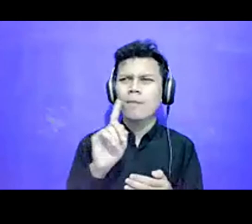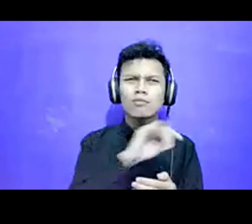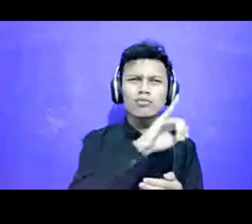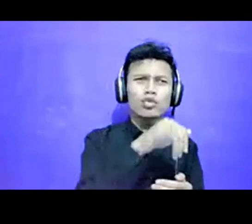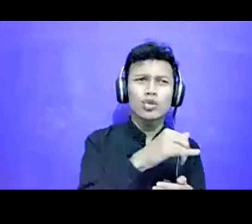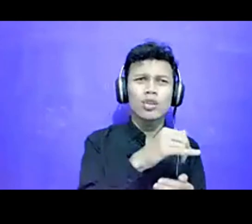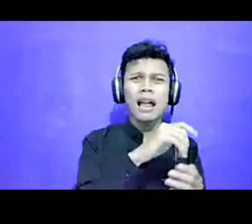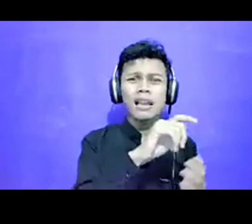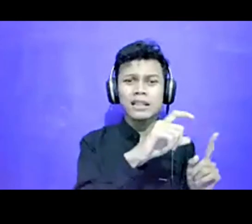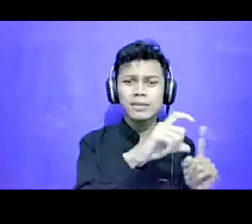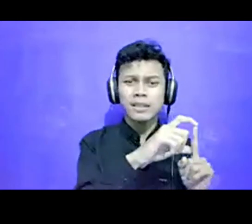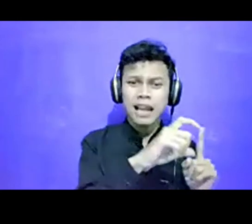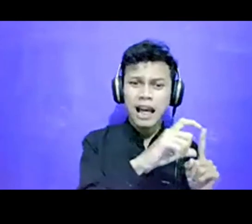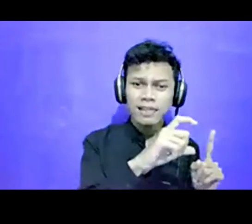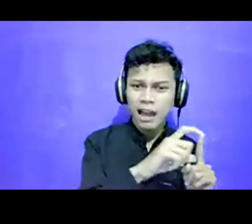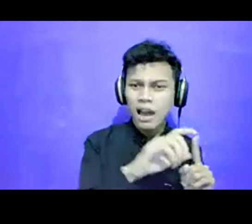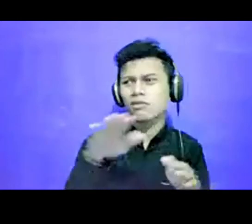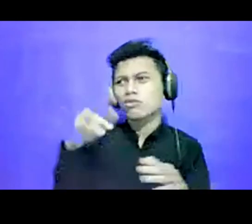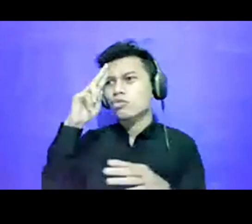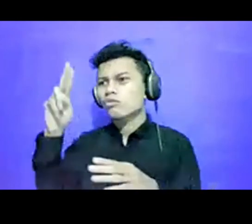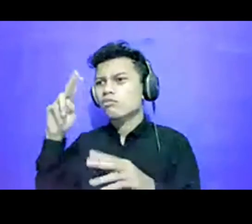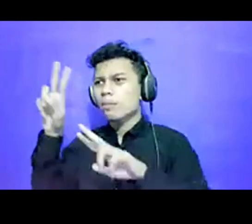riset untuk penelitian ilmiah.